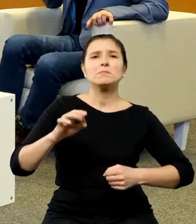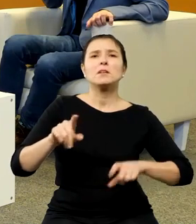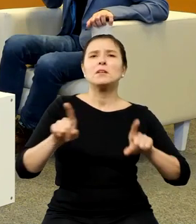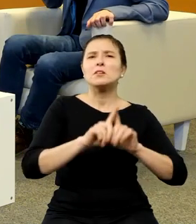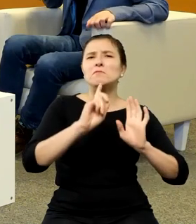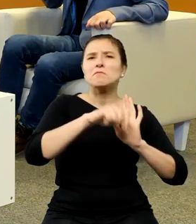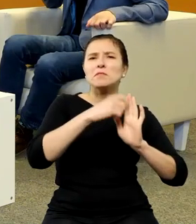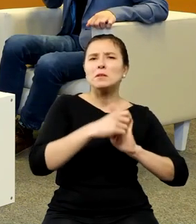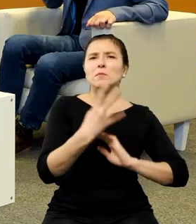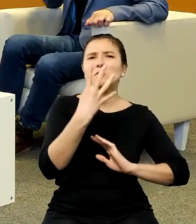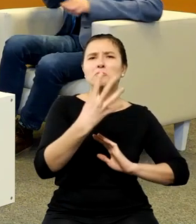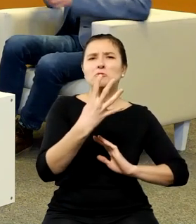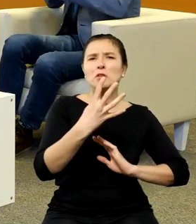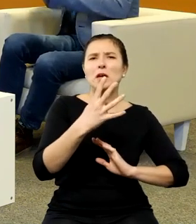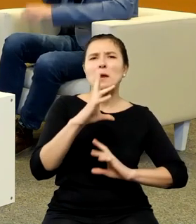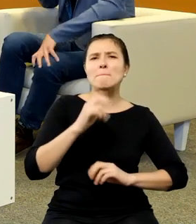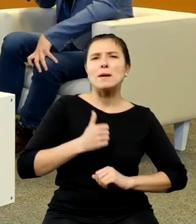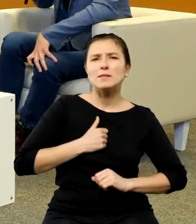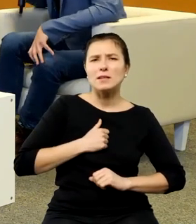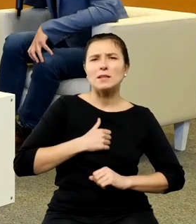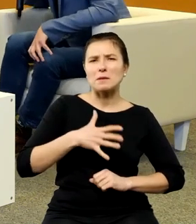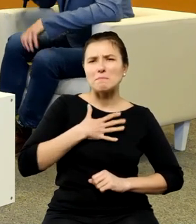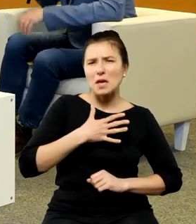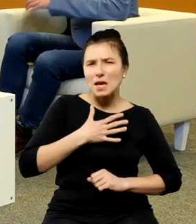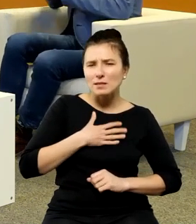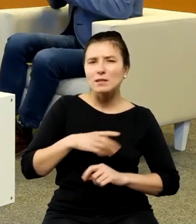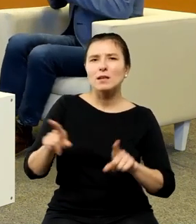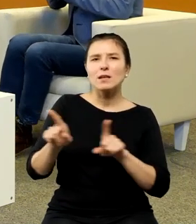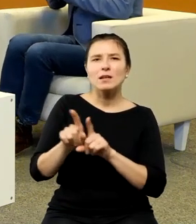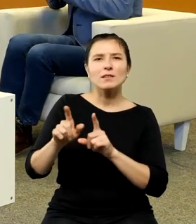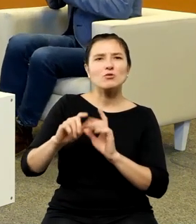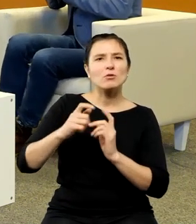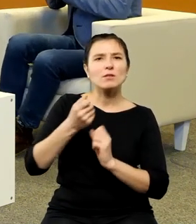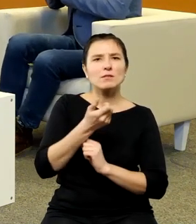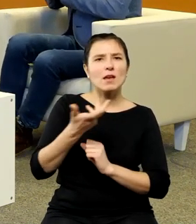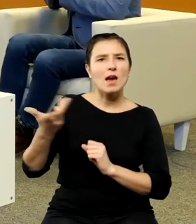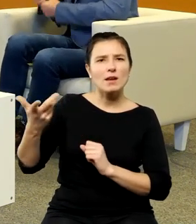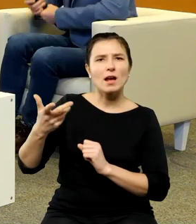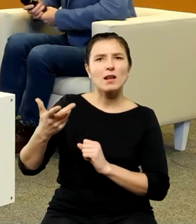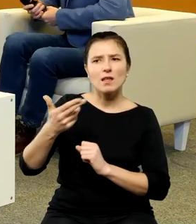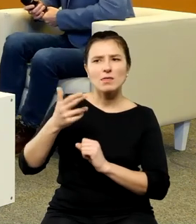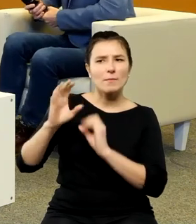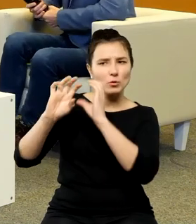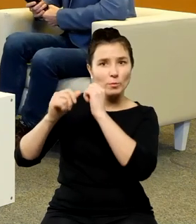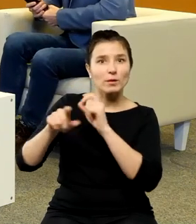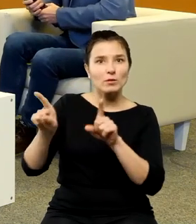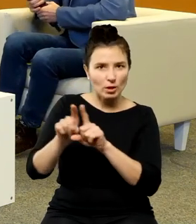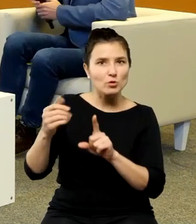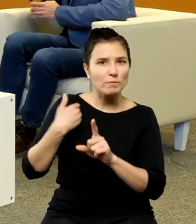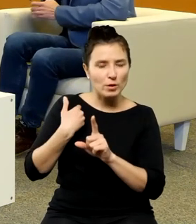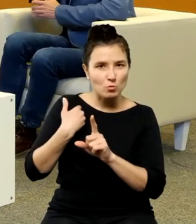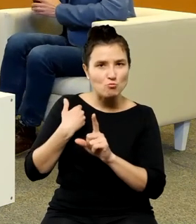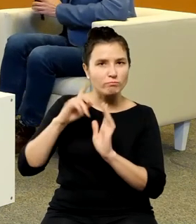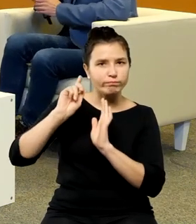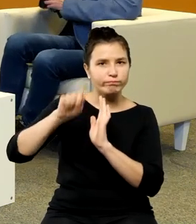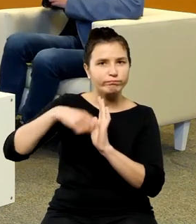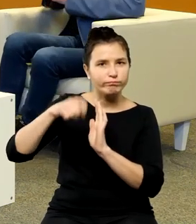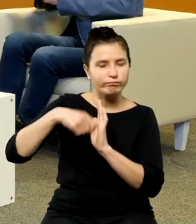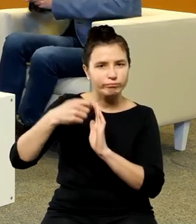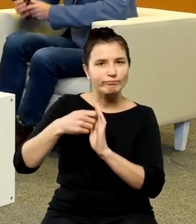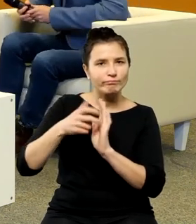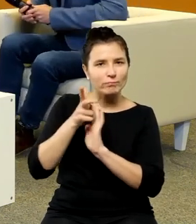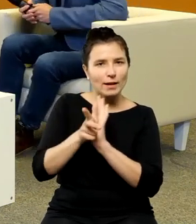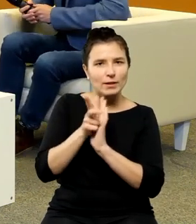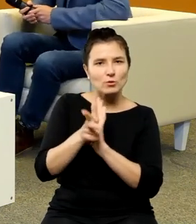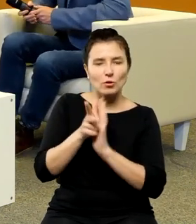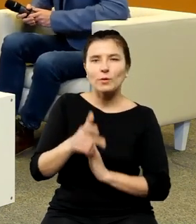i Psa aż po serial o Koperniku którego też się doczekaliśmy Z kolei